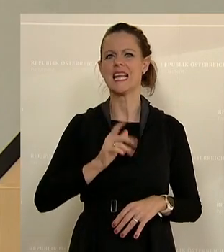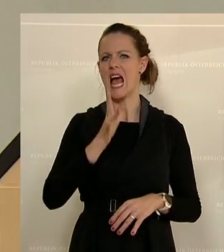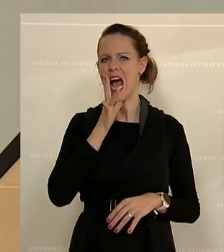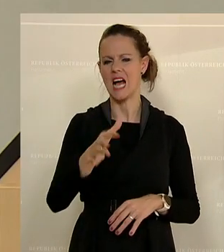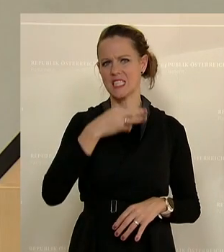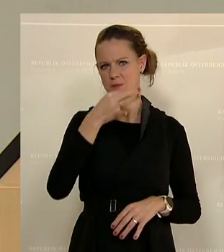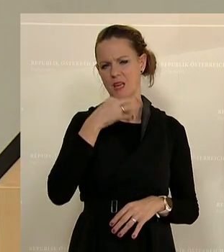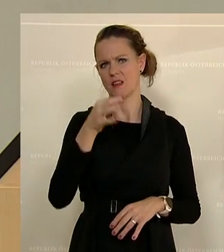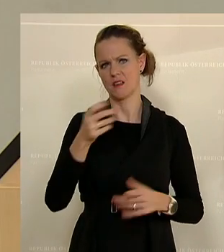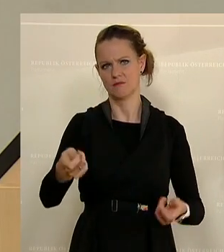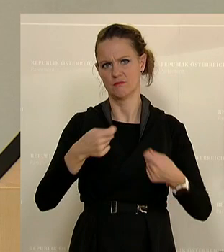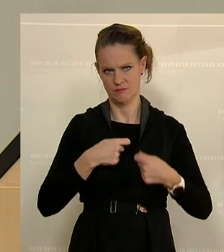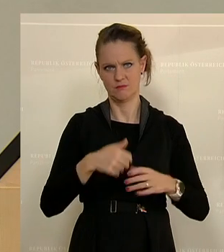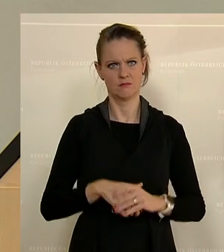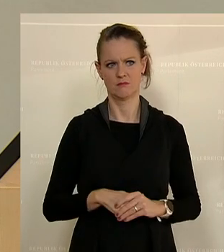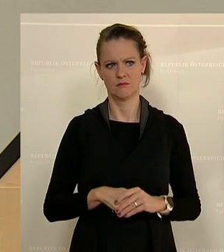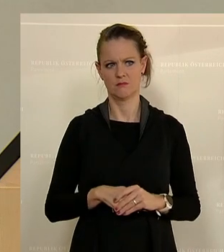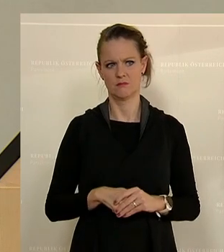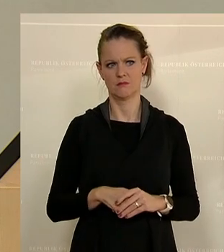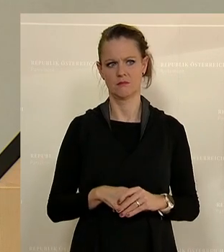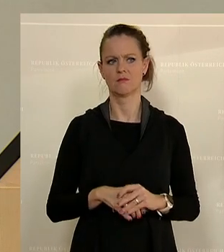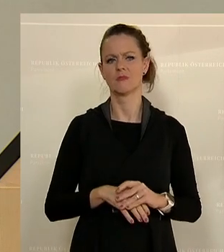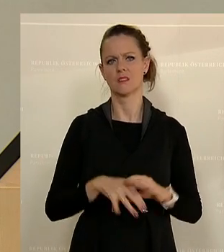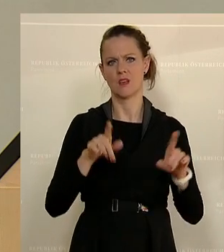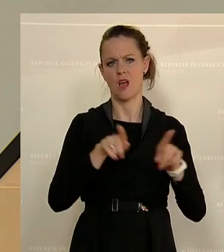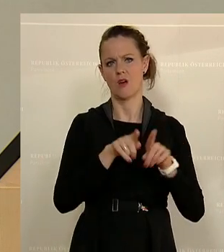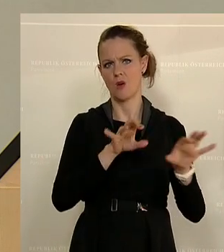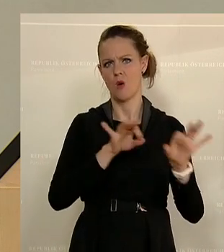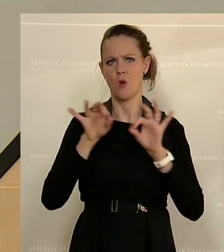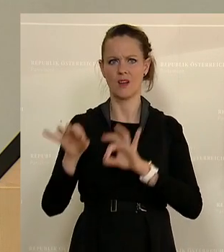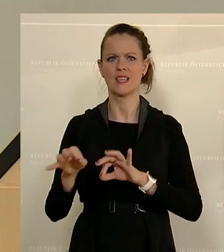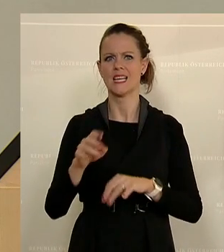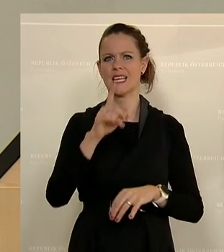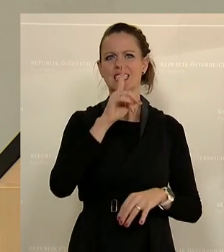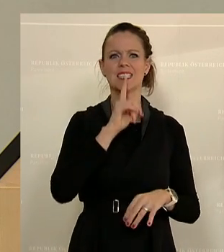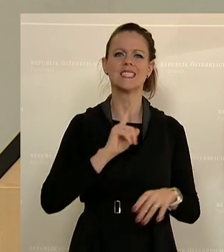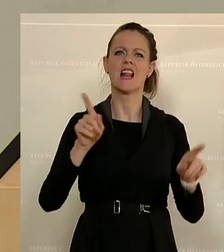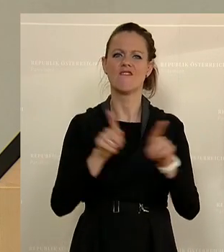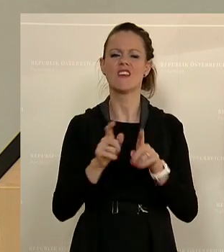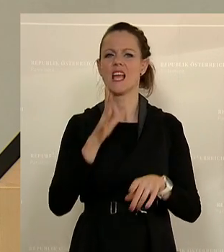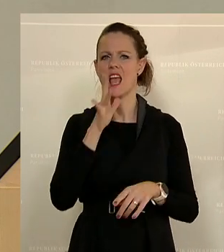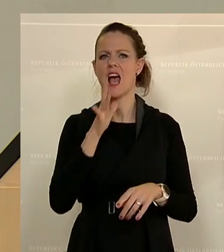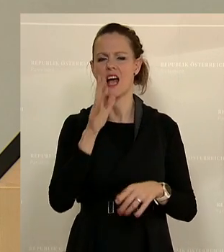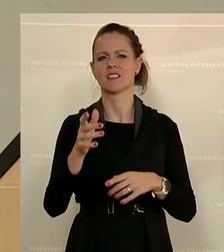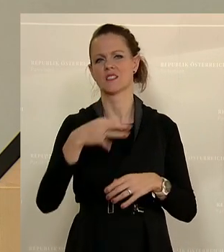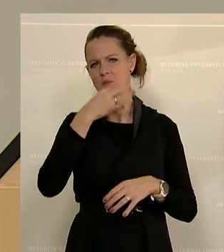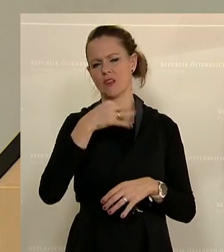nicht den Hassprediger gefallen, das ist richtig, das ist nicht ordnungshofwürdig, aber auch im Stil eines Hasspredigers sollte man zurücknehmen, bitte. Vielen Dank.